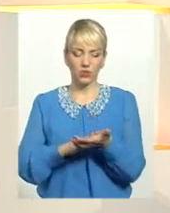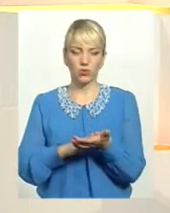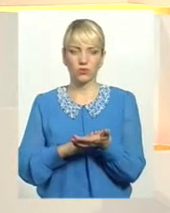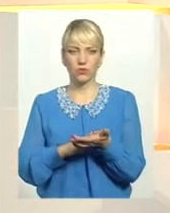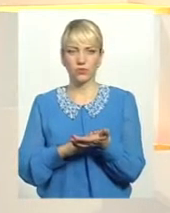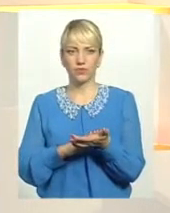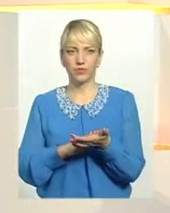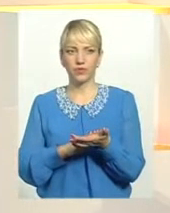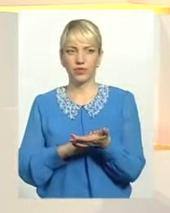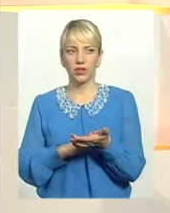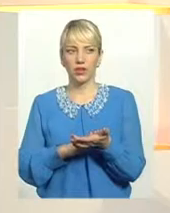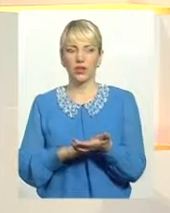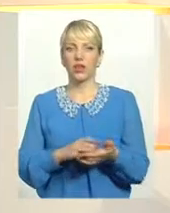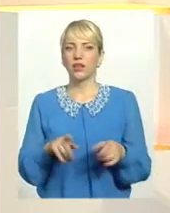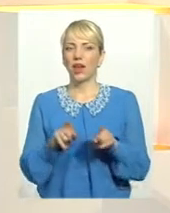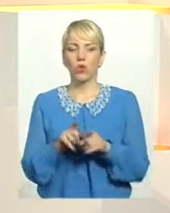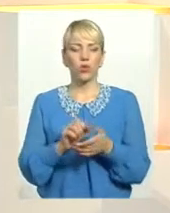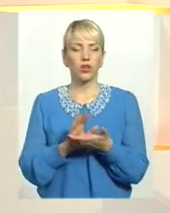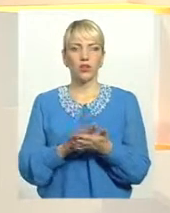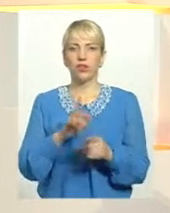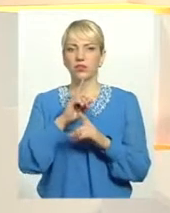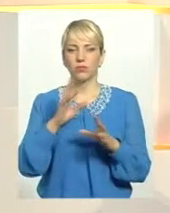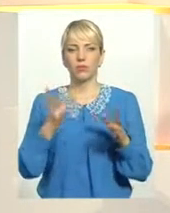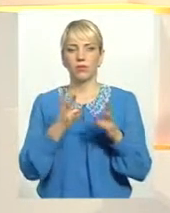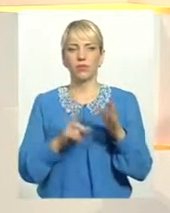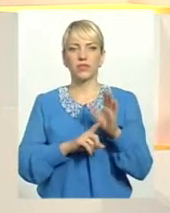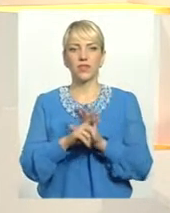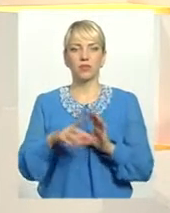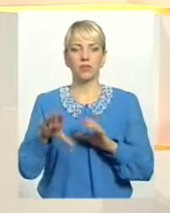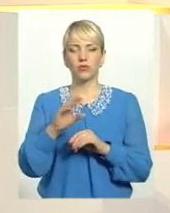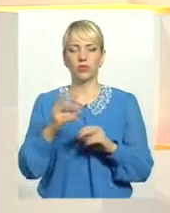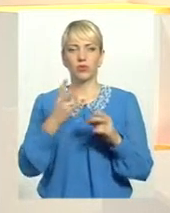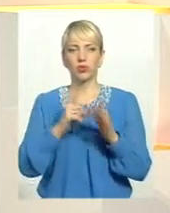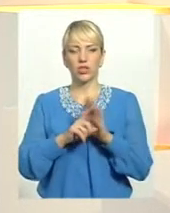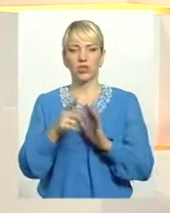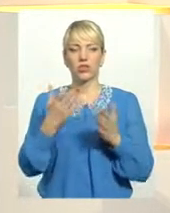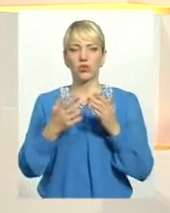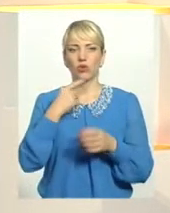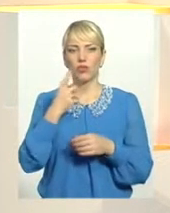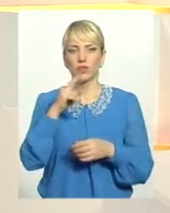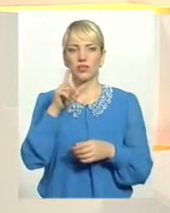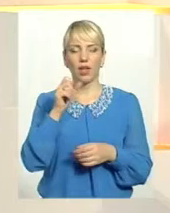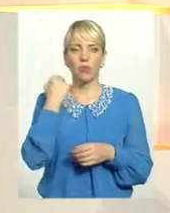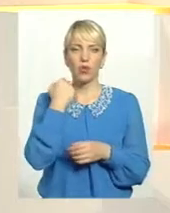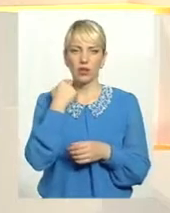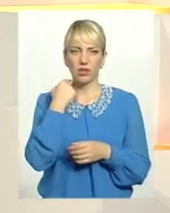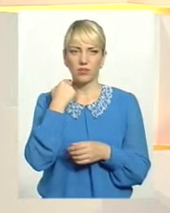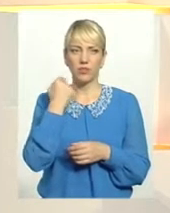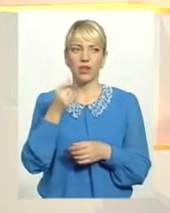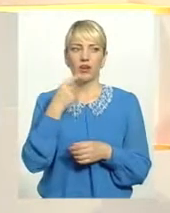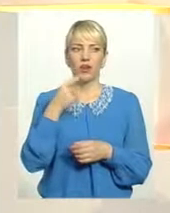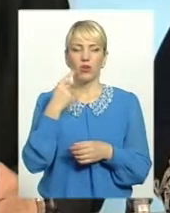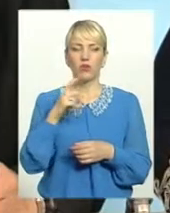донарахувань в такому випадку не буде. Взагалі, то треба розпочати з самого початку. Якщо говорити за борги і